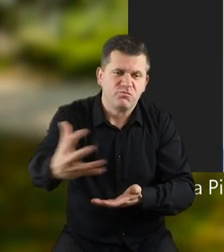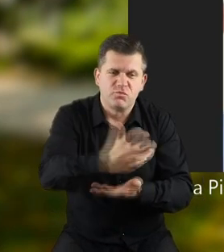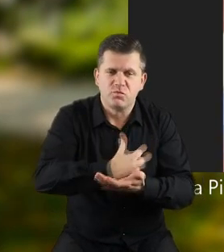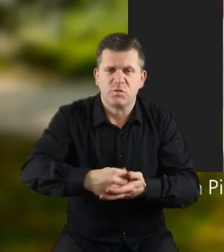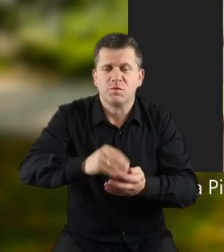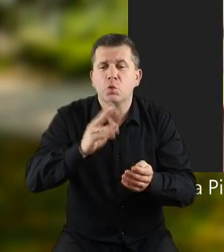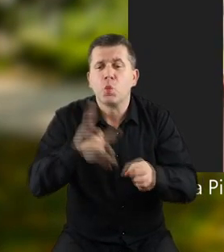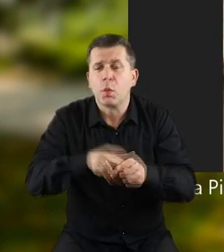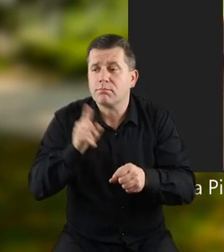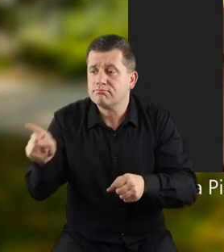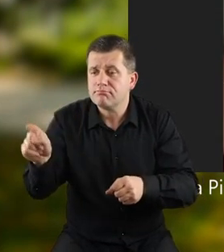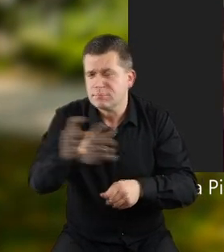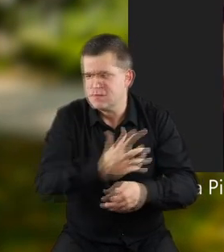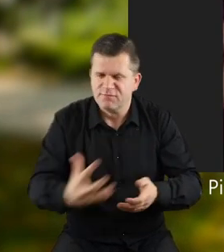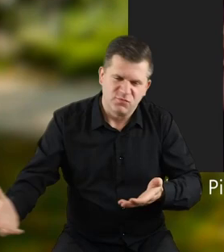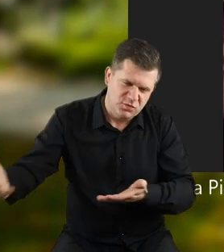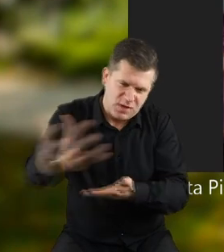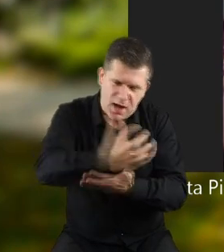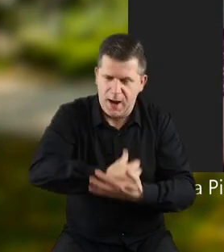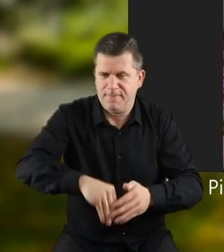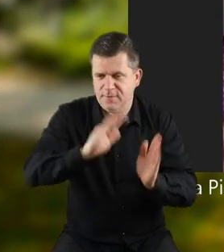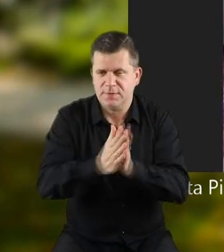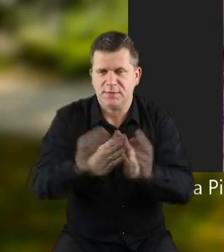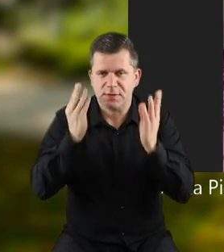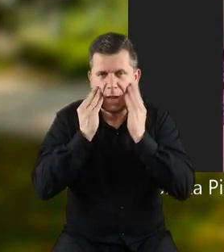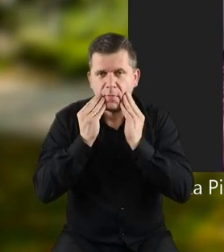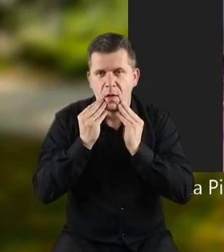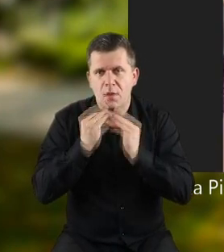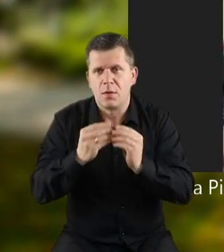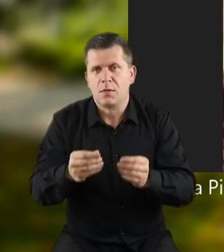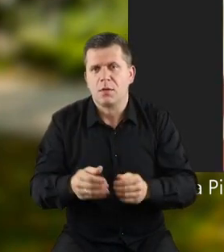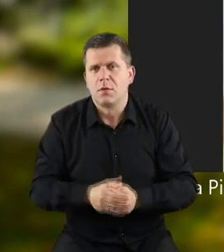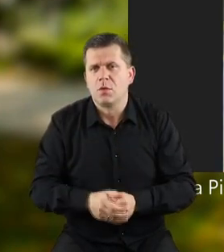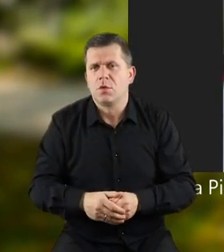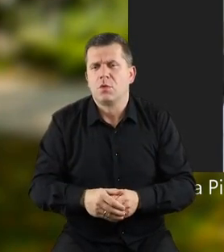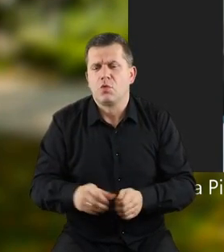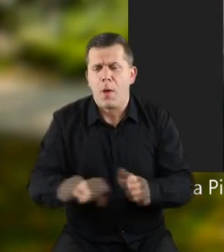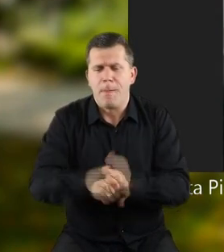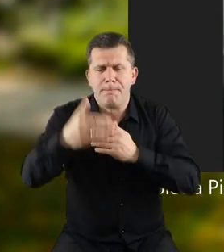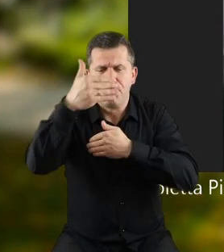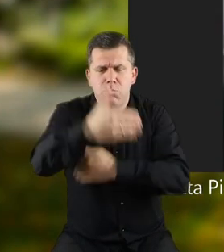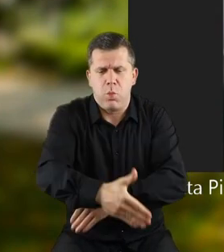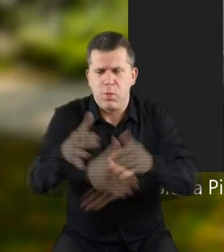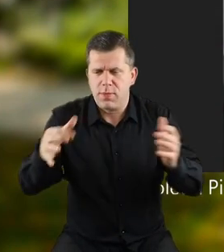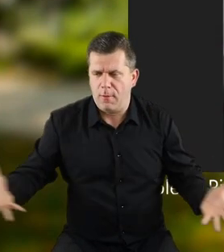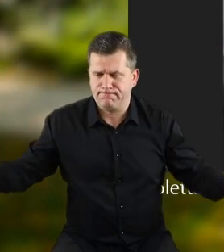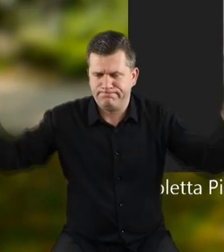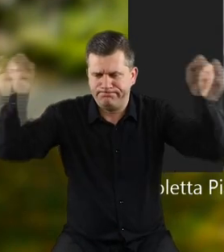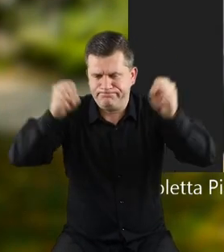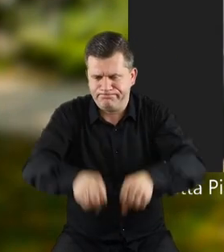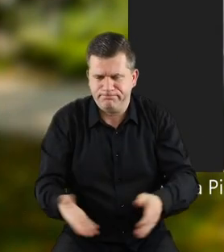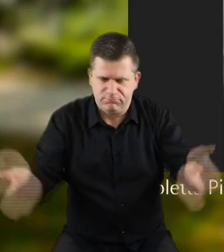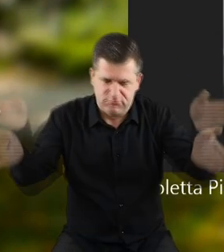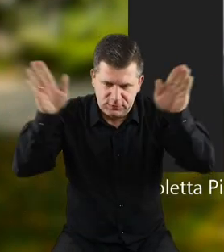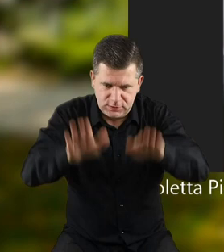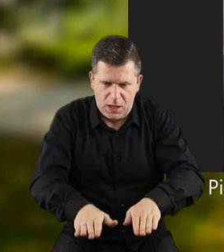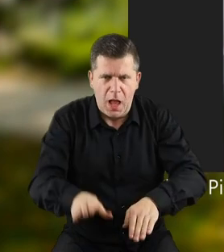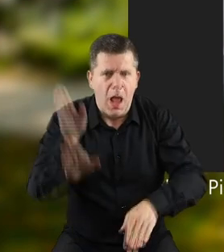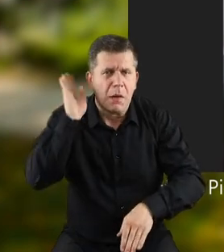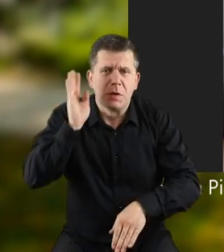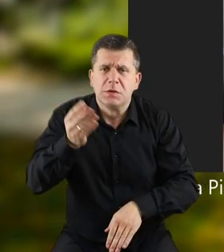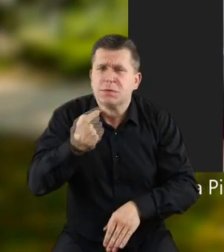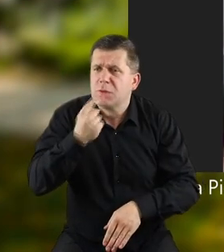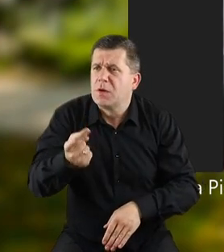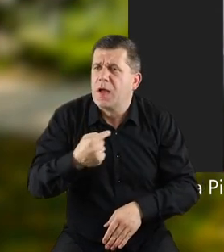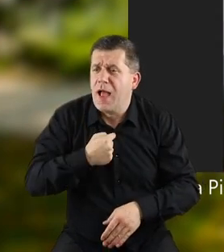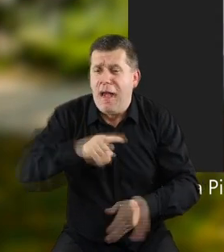wszystkie wskazane przez panią zabawki i zamknęli w wielkiej skrzyni w samochodzie. A misia powiedział